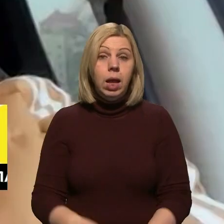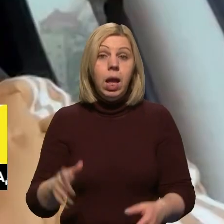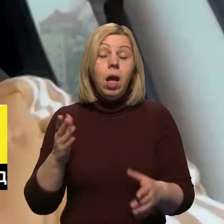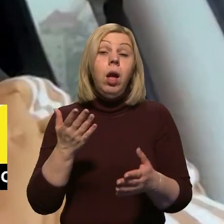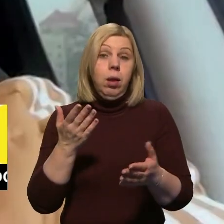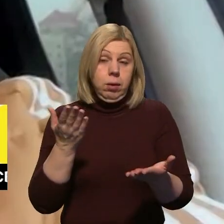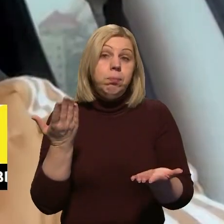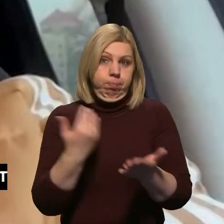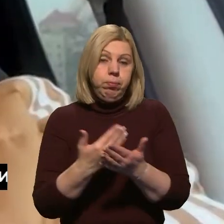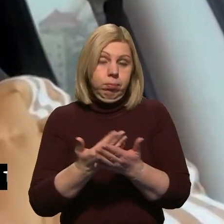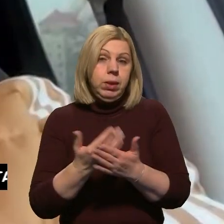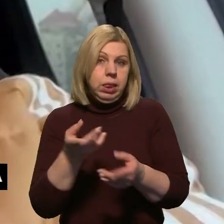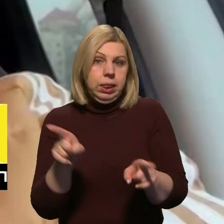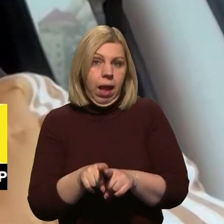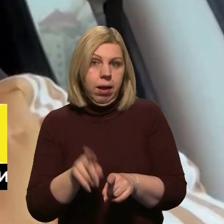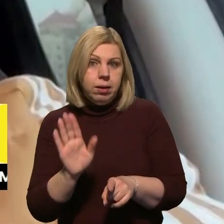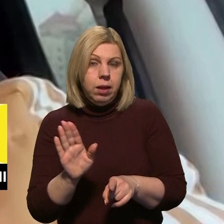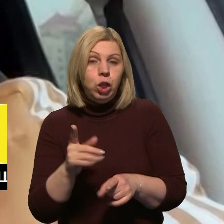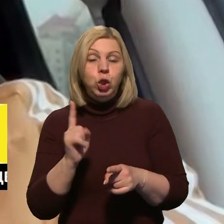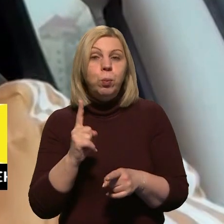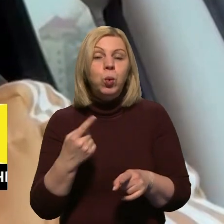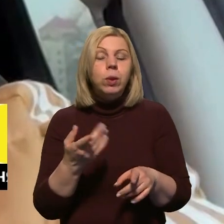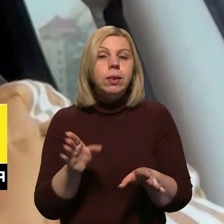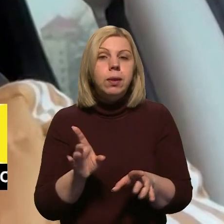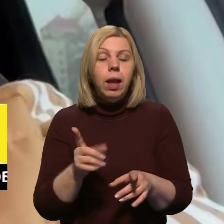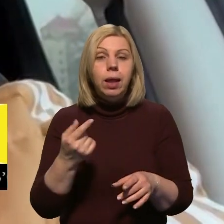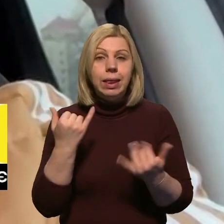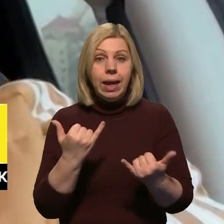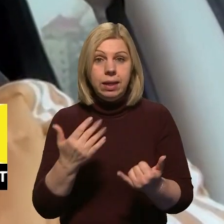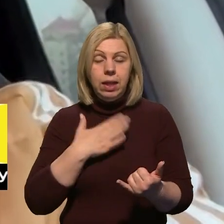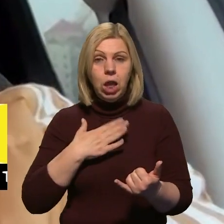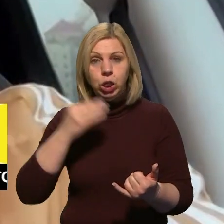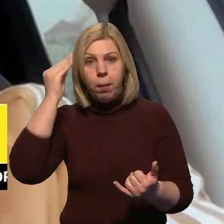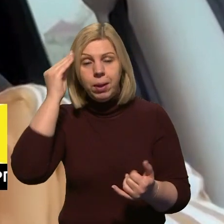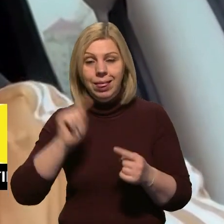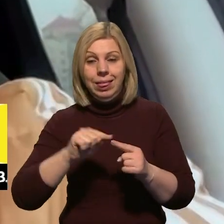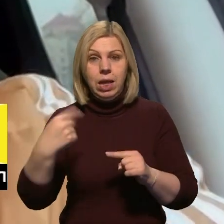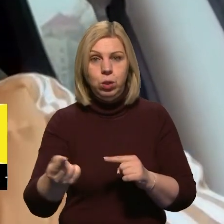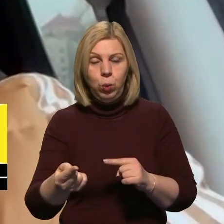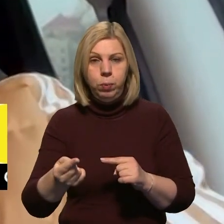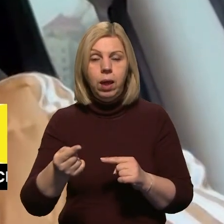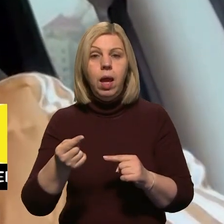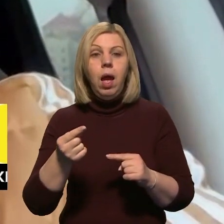гіпотетично так. Чому гіпотетично? Наразі наша позиція наступна, що